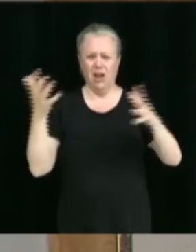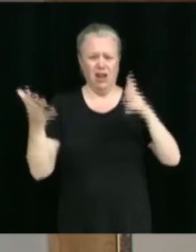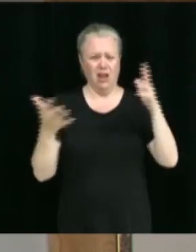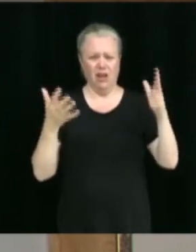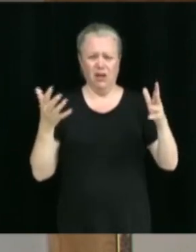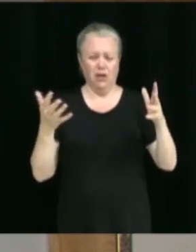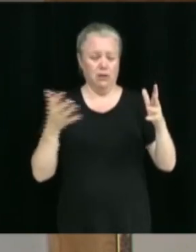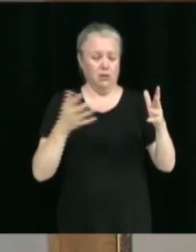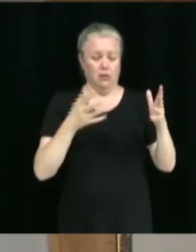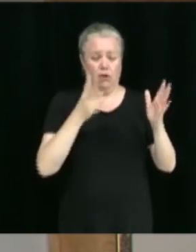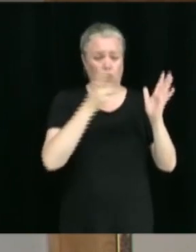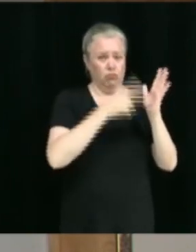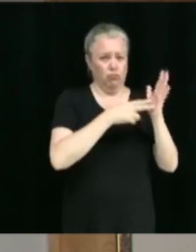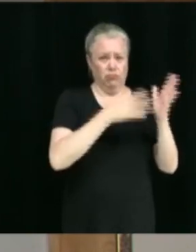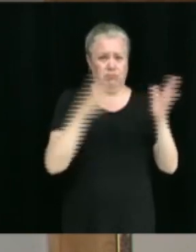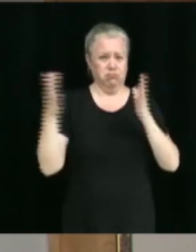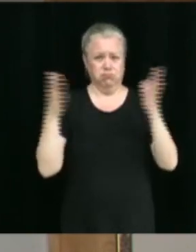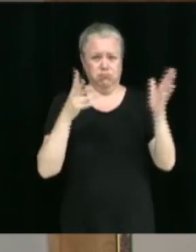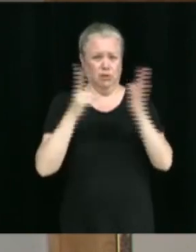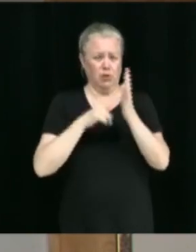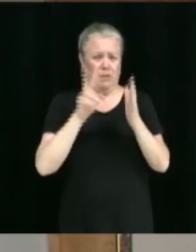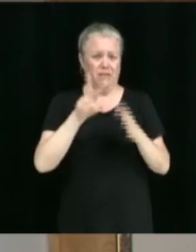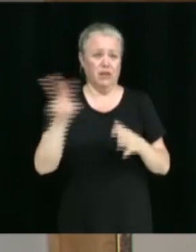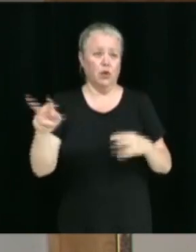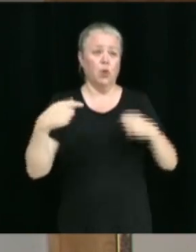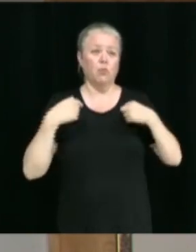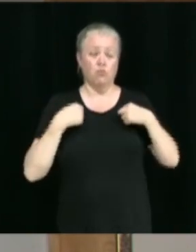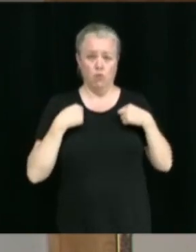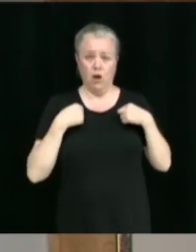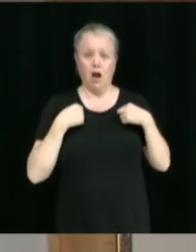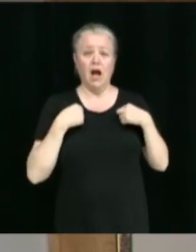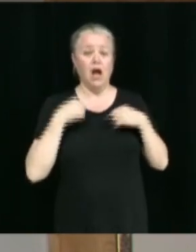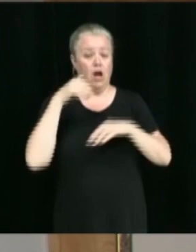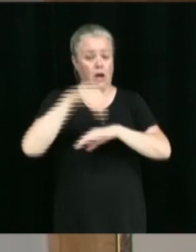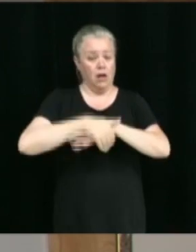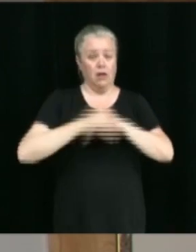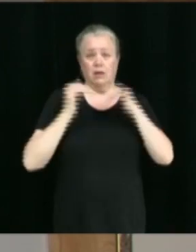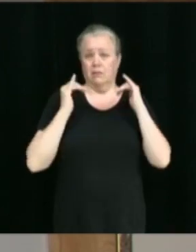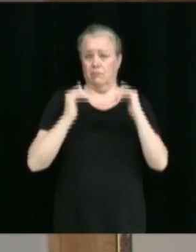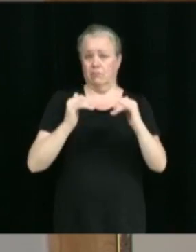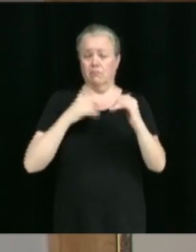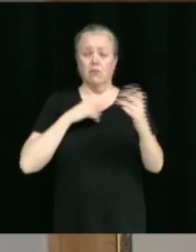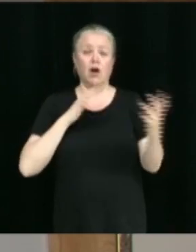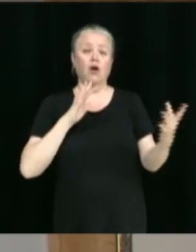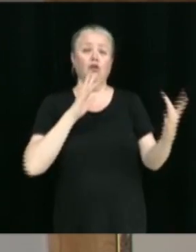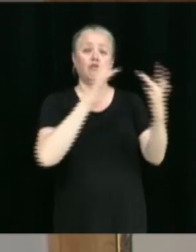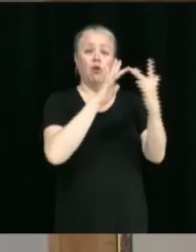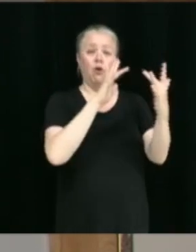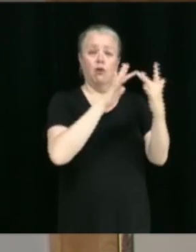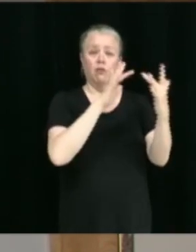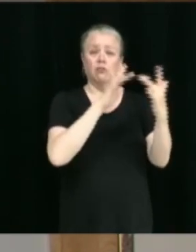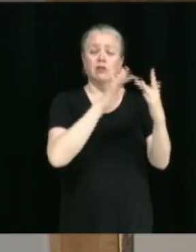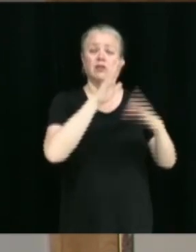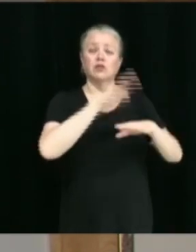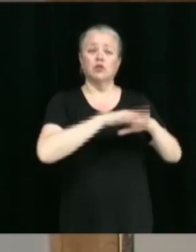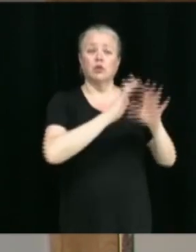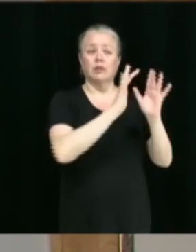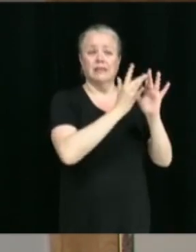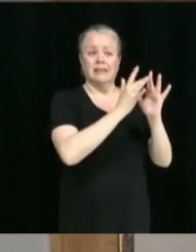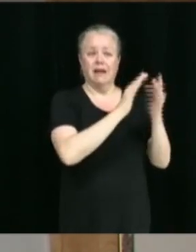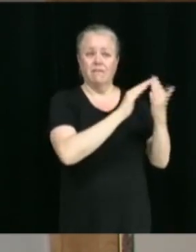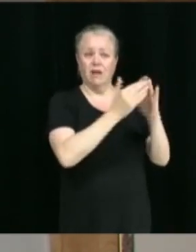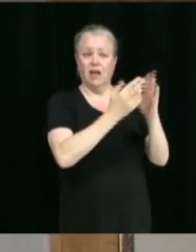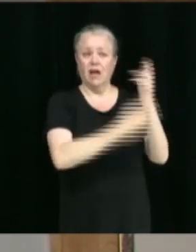et 2022. Moi, suis venu, bien, j'ai communiqué le soir même avec le site de la ville. On m